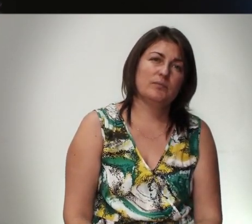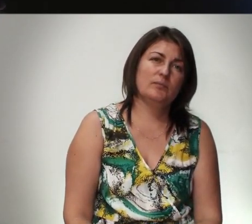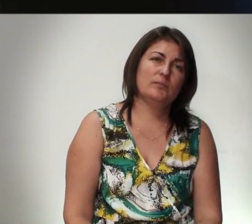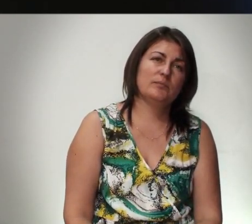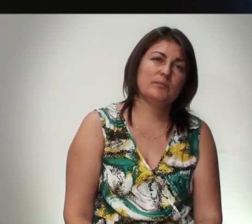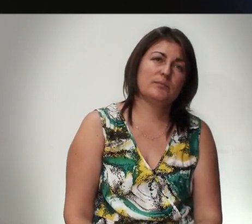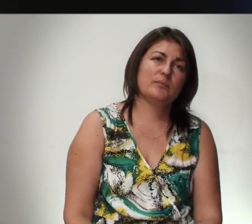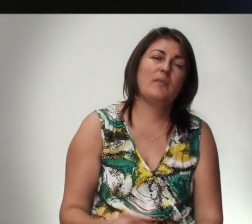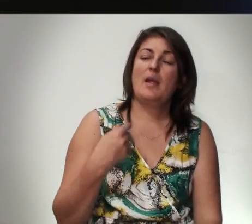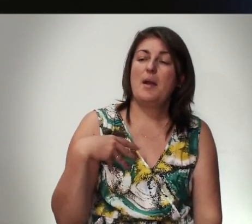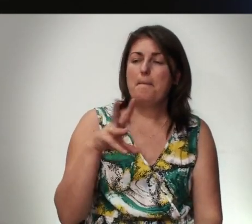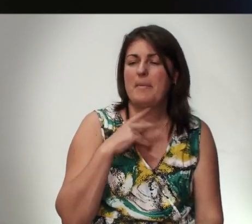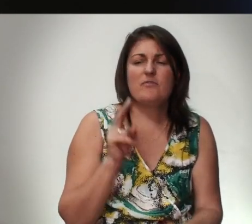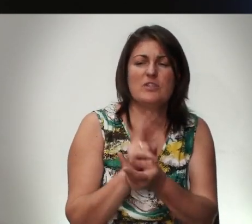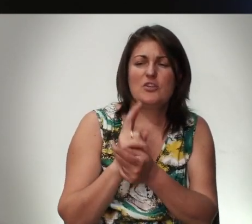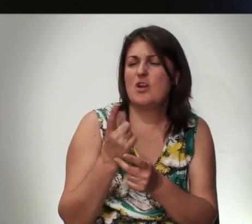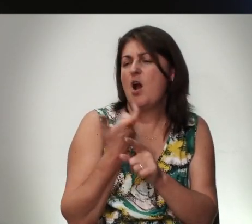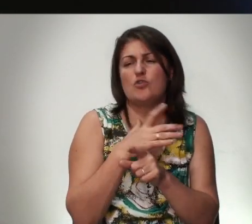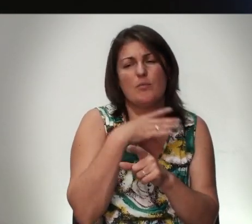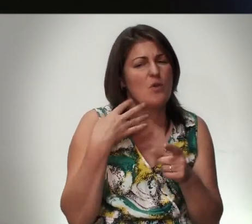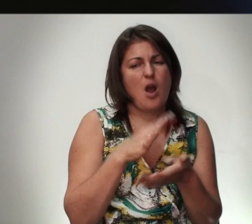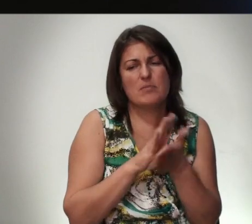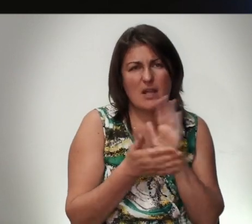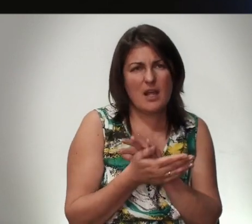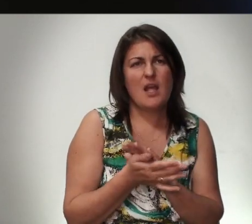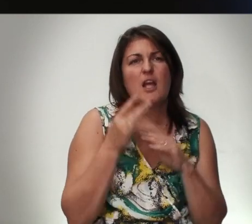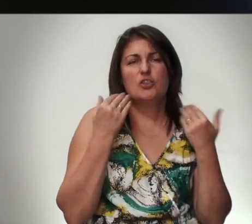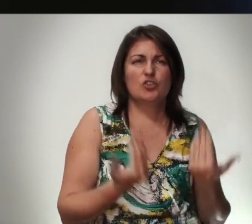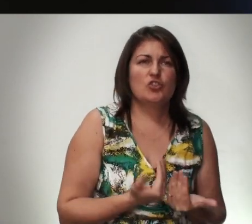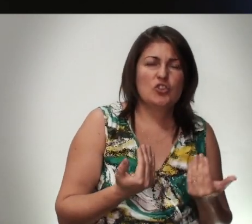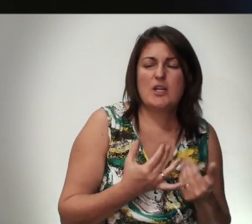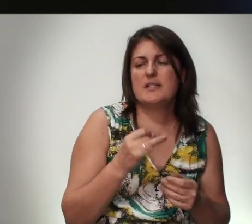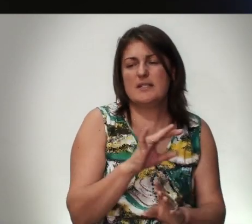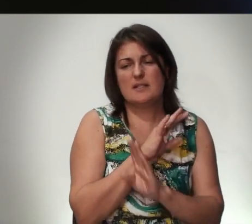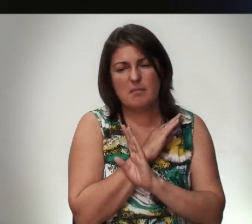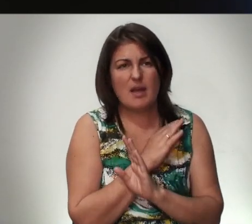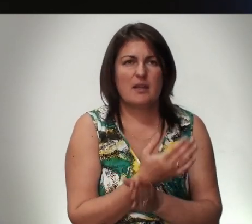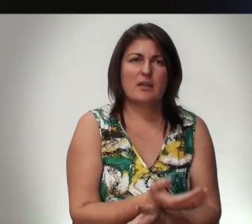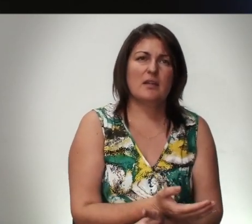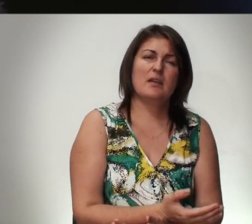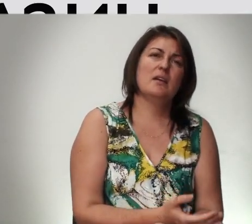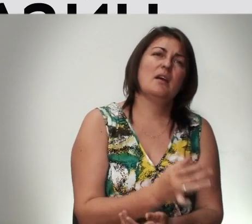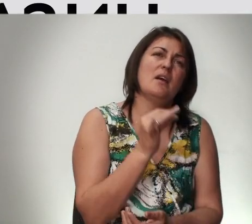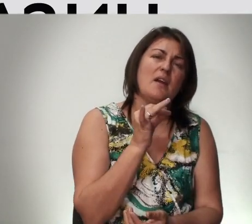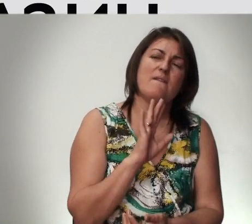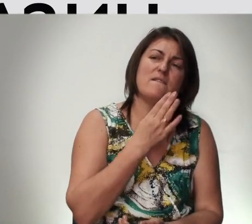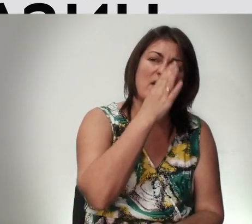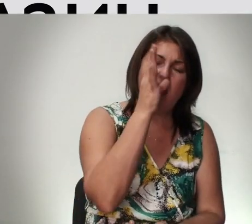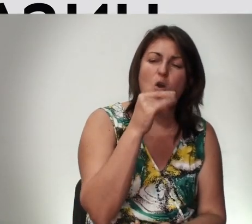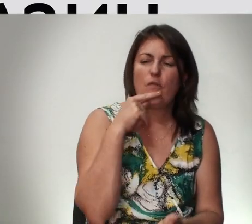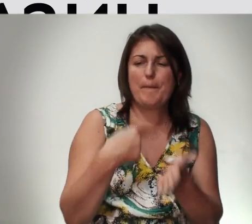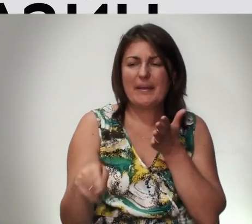Мы Мы Встречали Очень Много Обстоятельств И Жизнь И Смерть И Врагов И